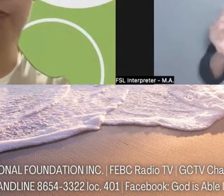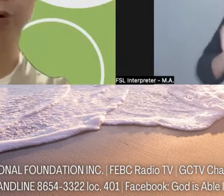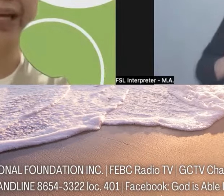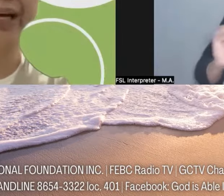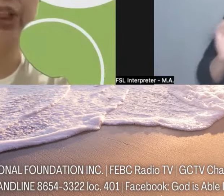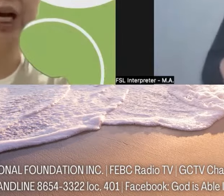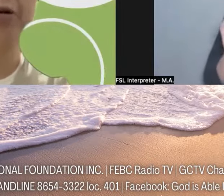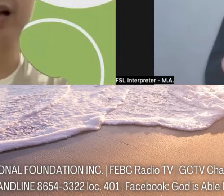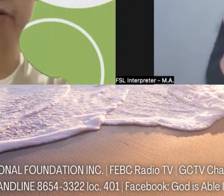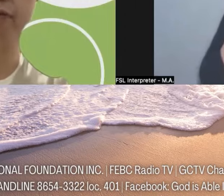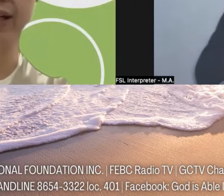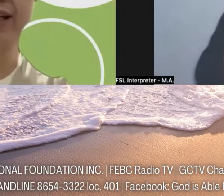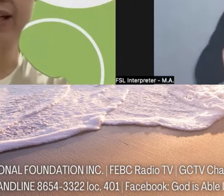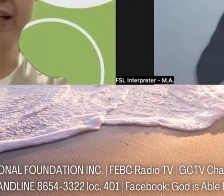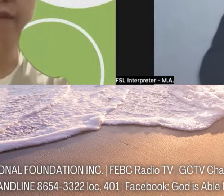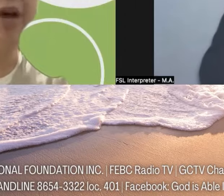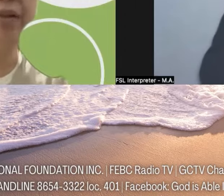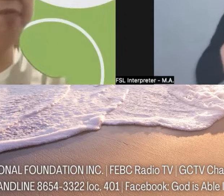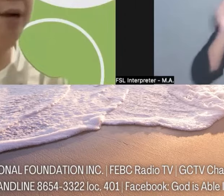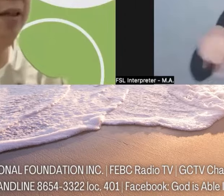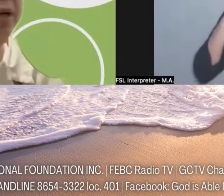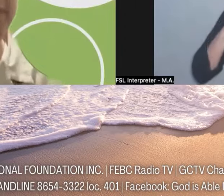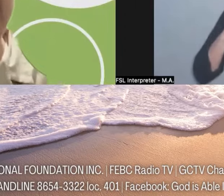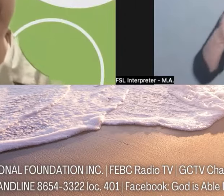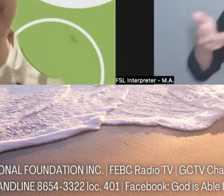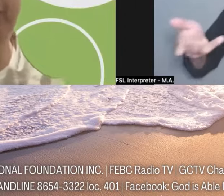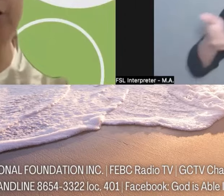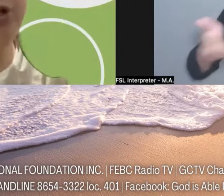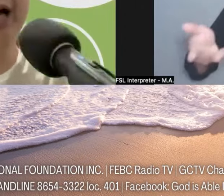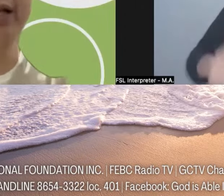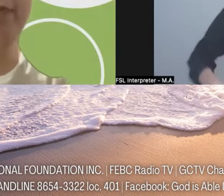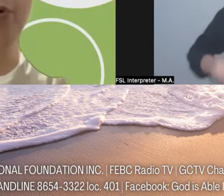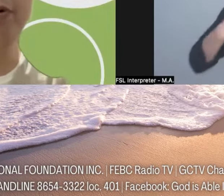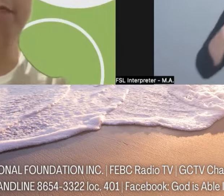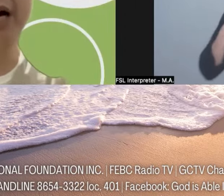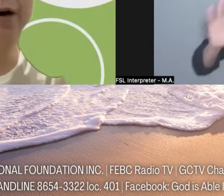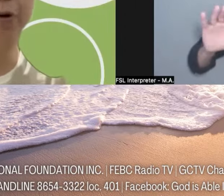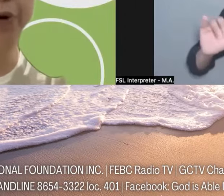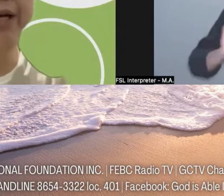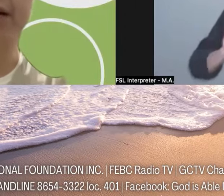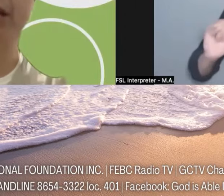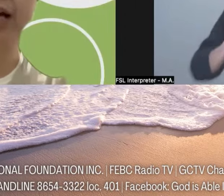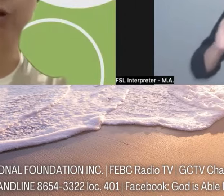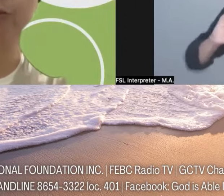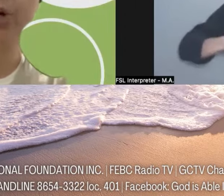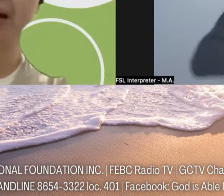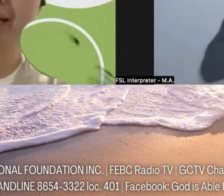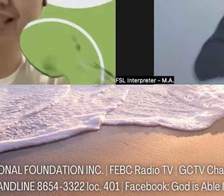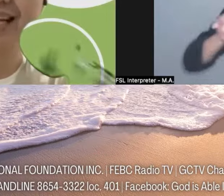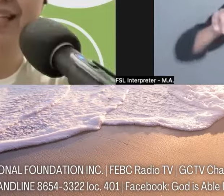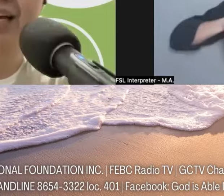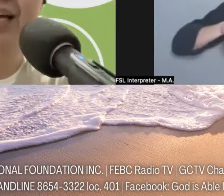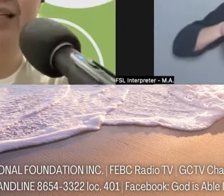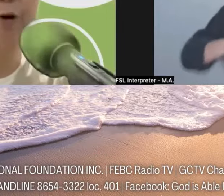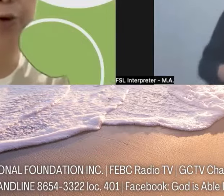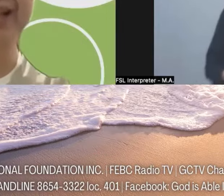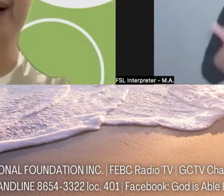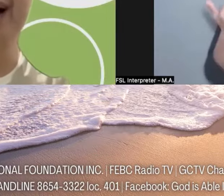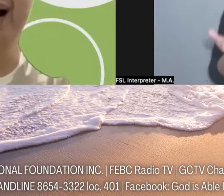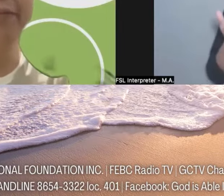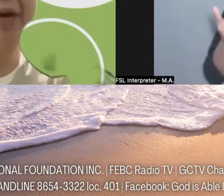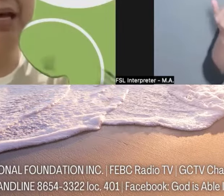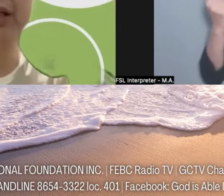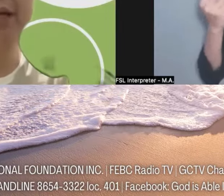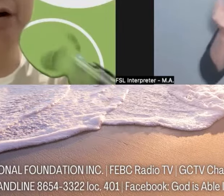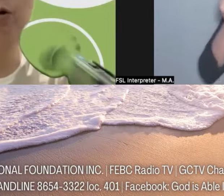parehong buhay, a shared life affected by disability. Yung siyang ating panauhin ay apektado po ng kapansanan sa kanyang likuran